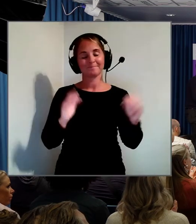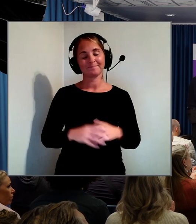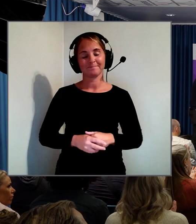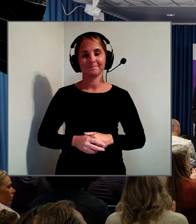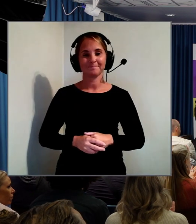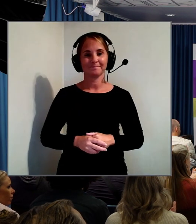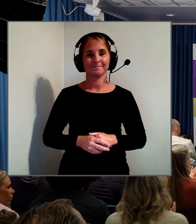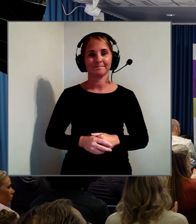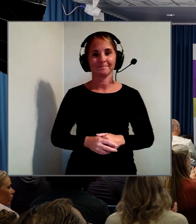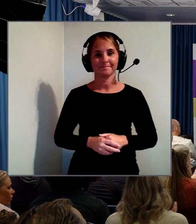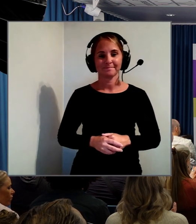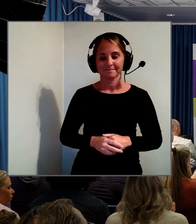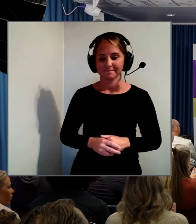för det.